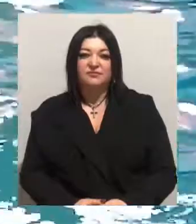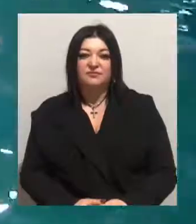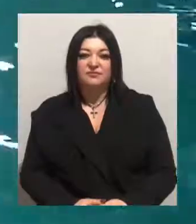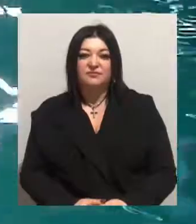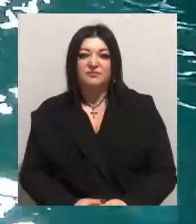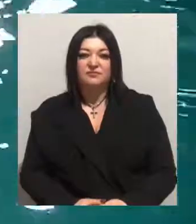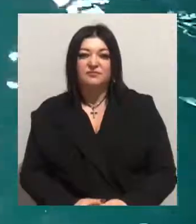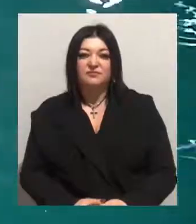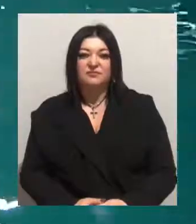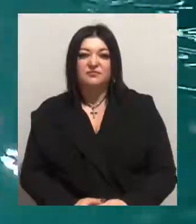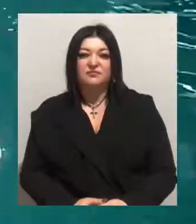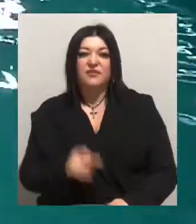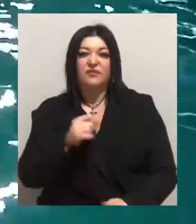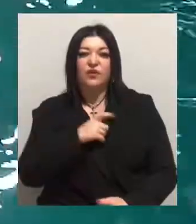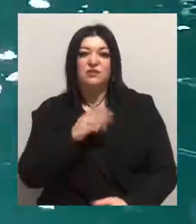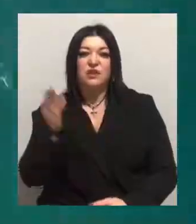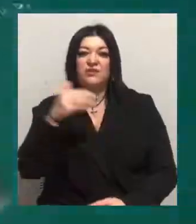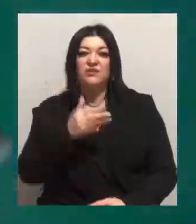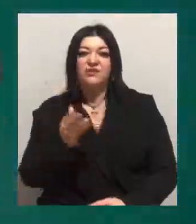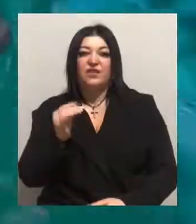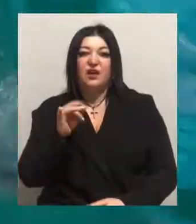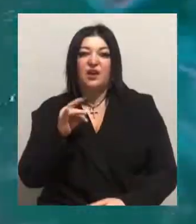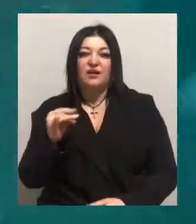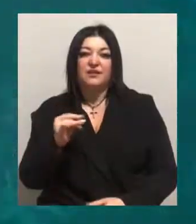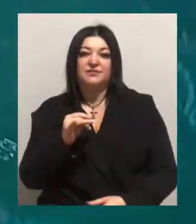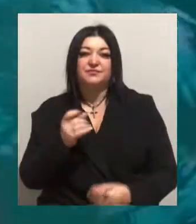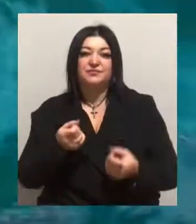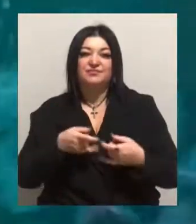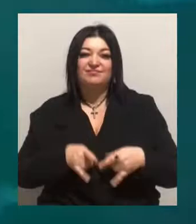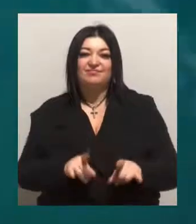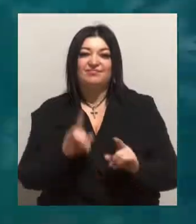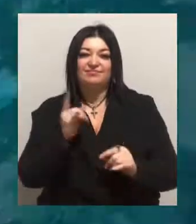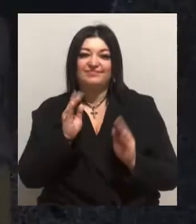В Одеському дельфінарі у самоті Мідорі народилася дитинча.